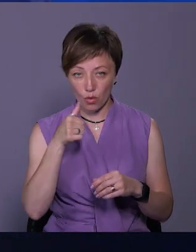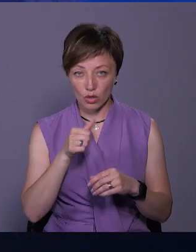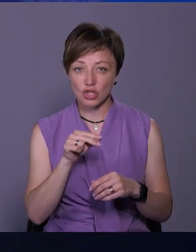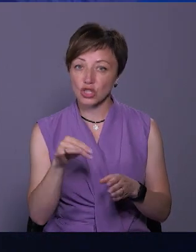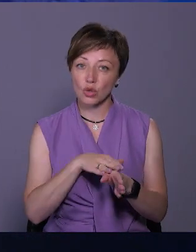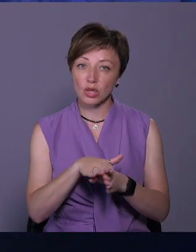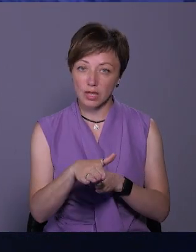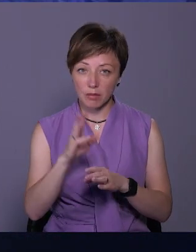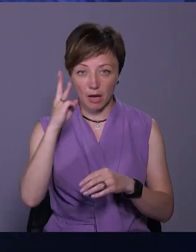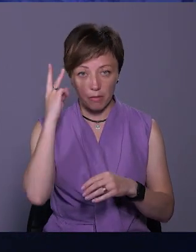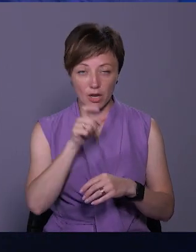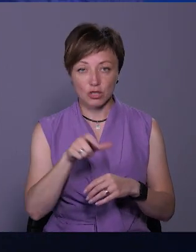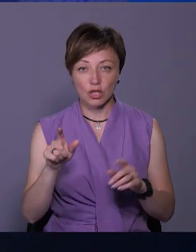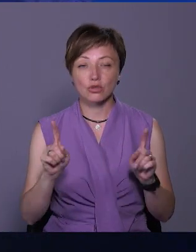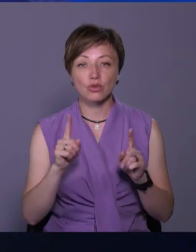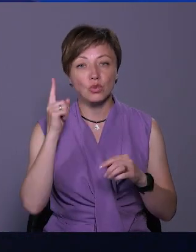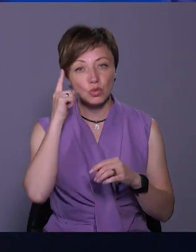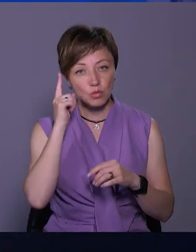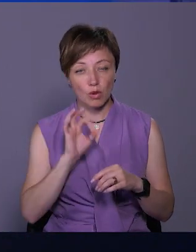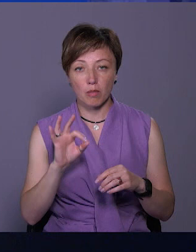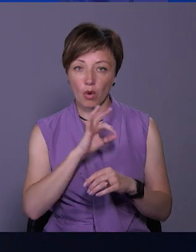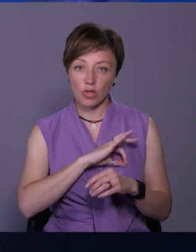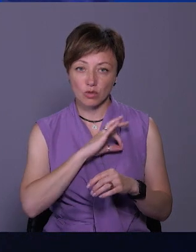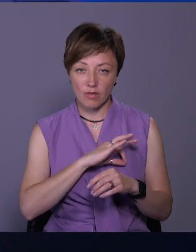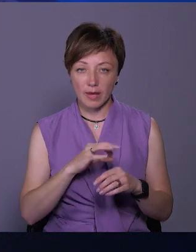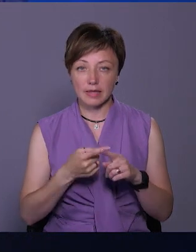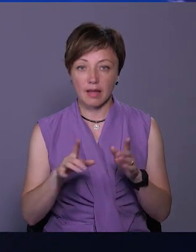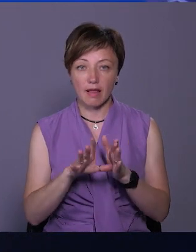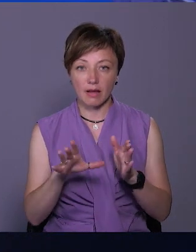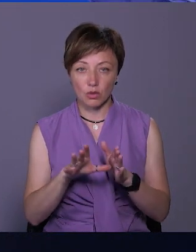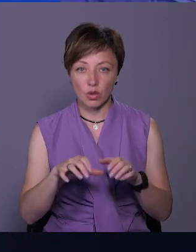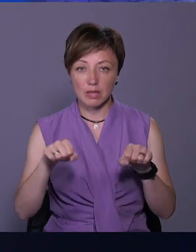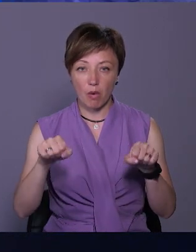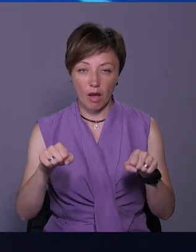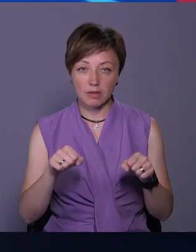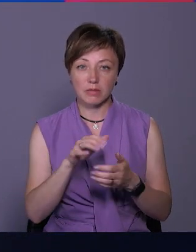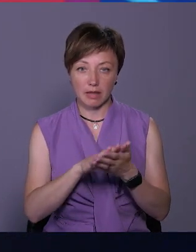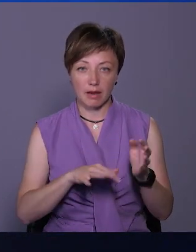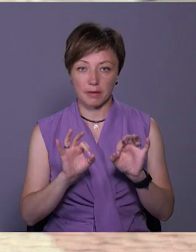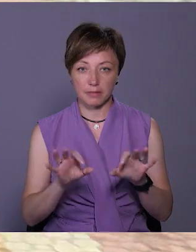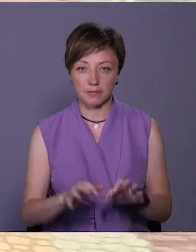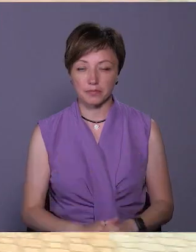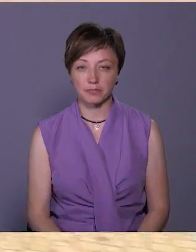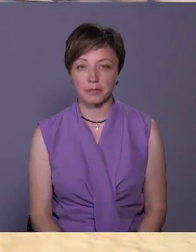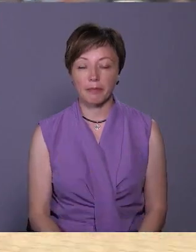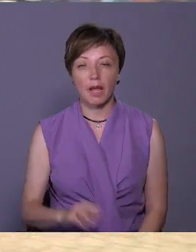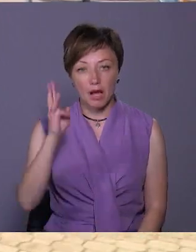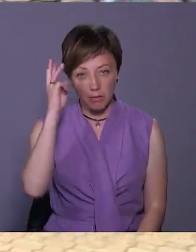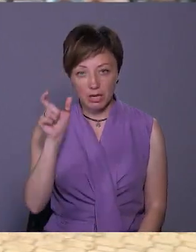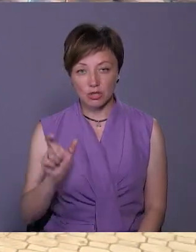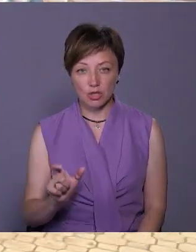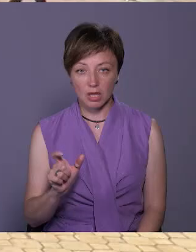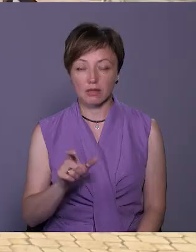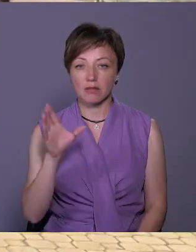Чи дотримуються їх хмельничани і що думають про користування самокатами, дізнавалася Ірина Аріон. Хмельничанин Максим